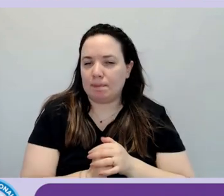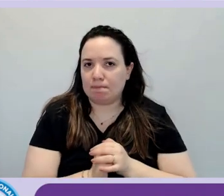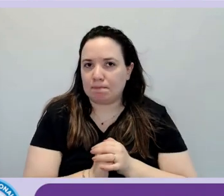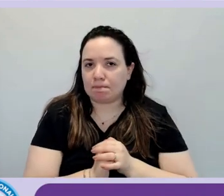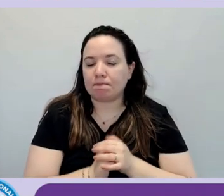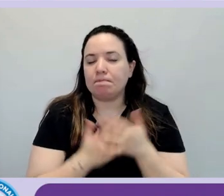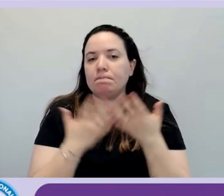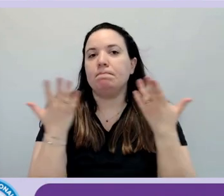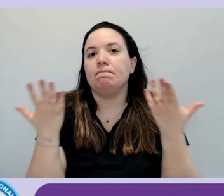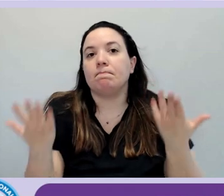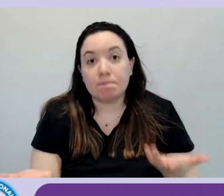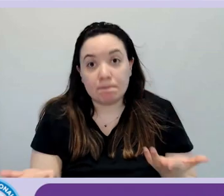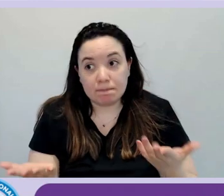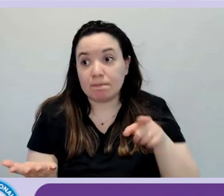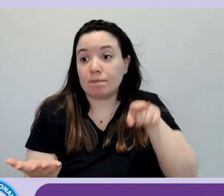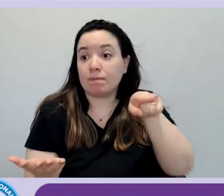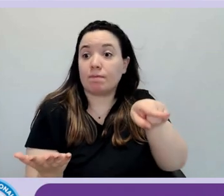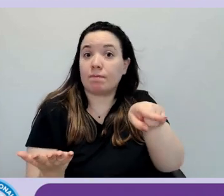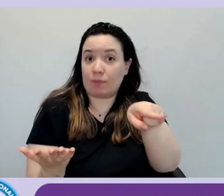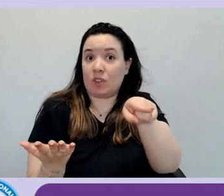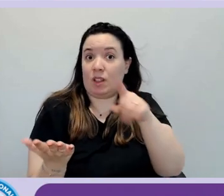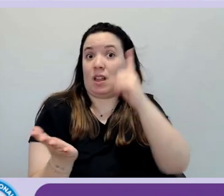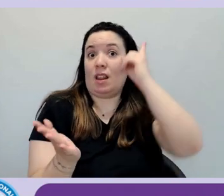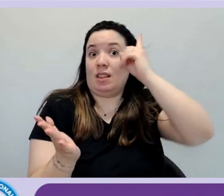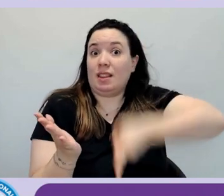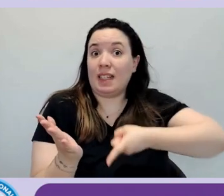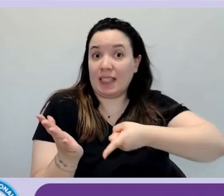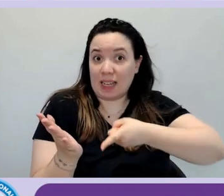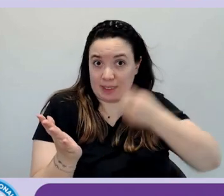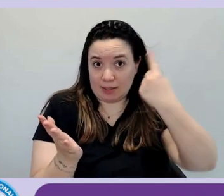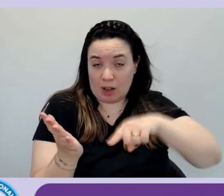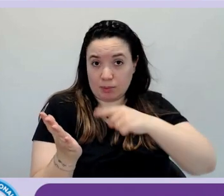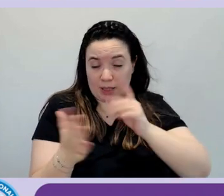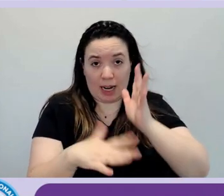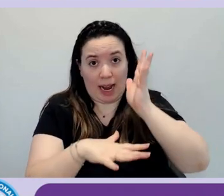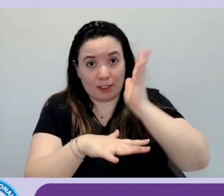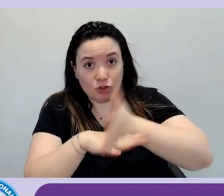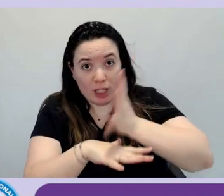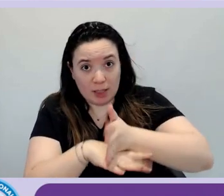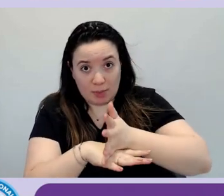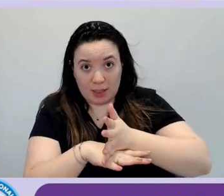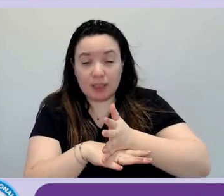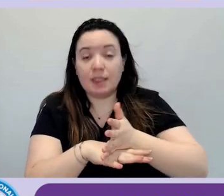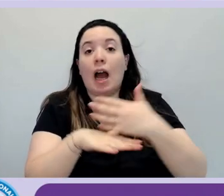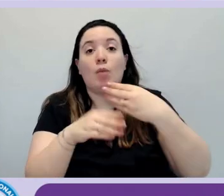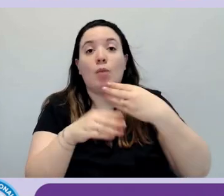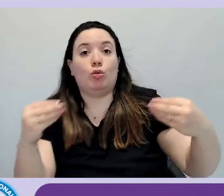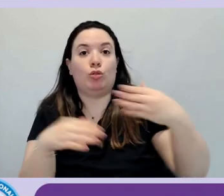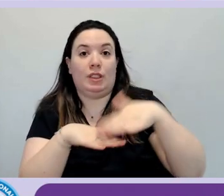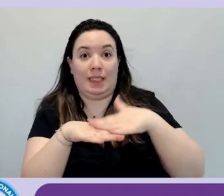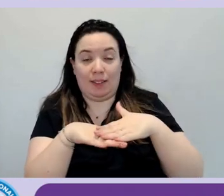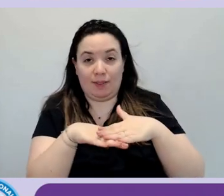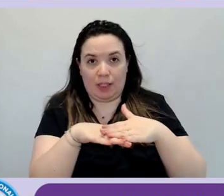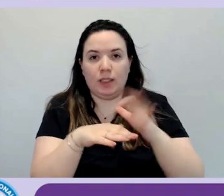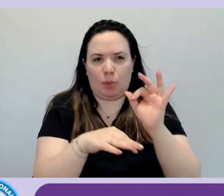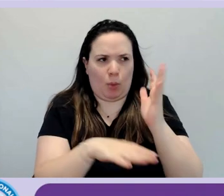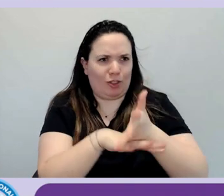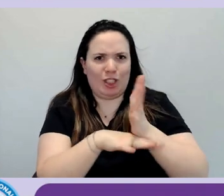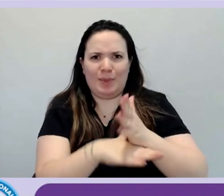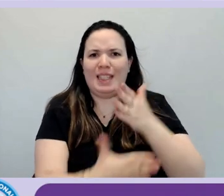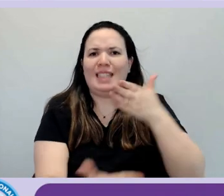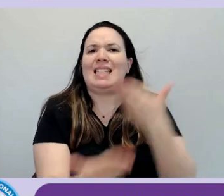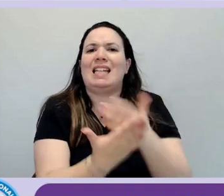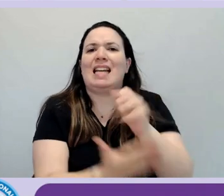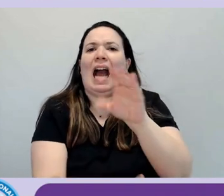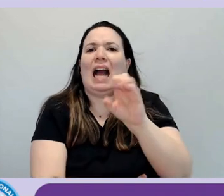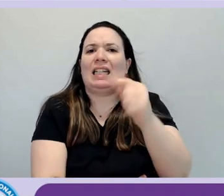direttiva sui requisiti per l'accessibilità dei prodotti e servizi l'European Accessibility Act chiaramente anche in questo caso